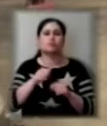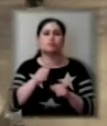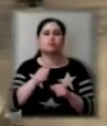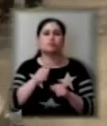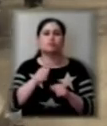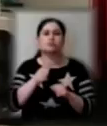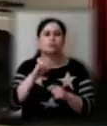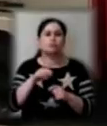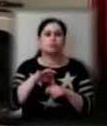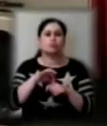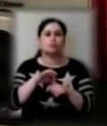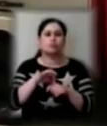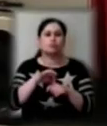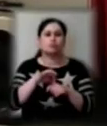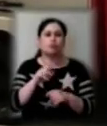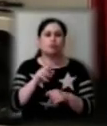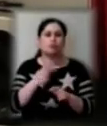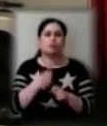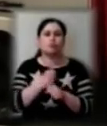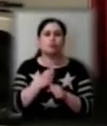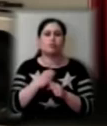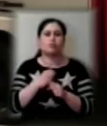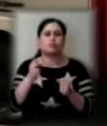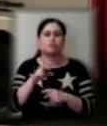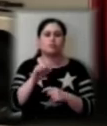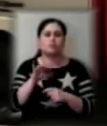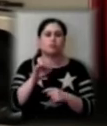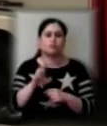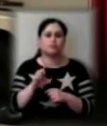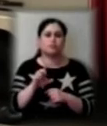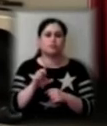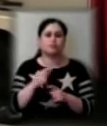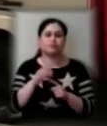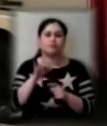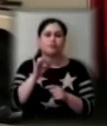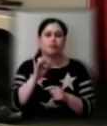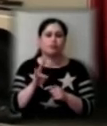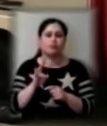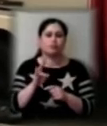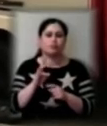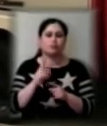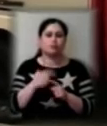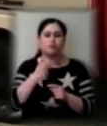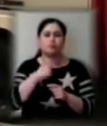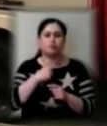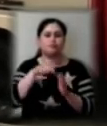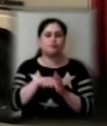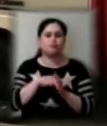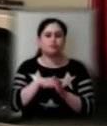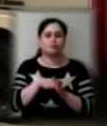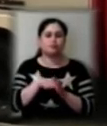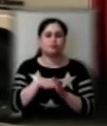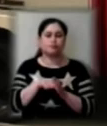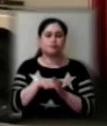обробку. Обробляємо спеціальним засобом. Він в собі хлормісний.